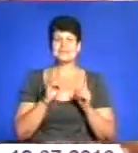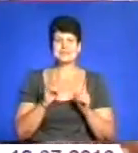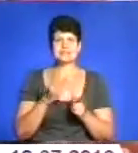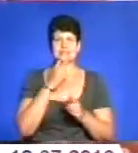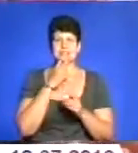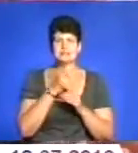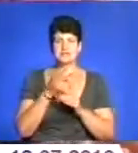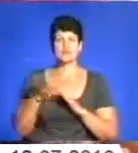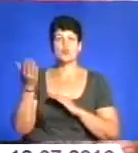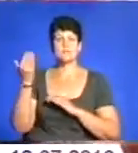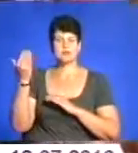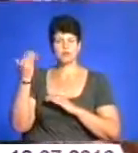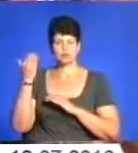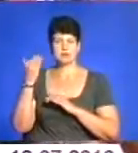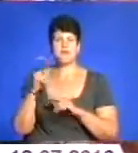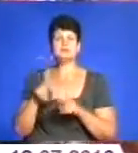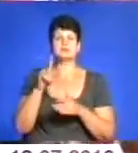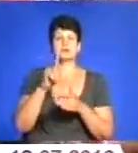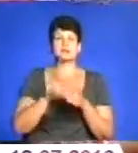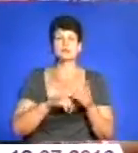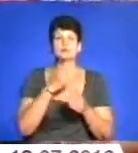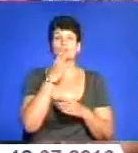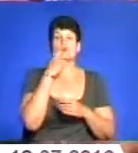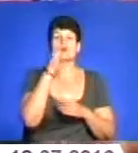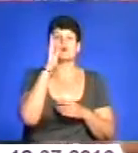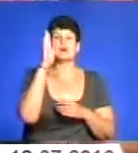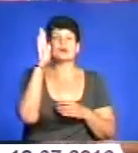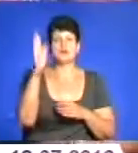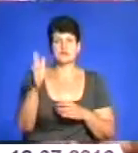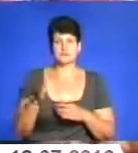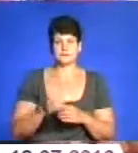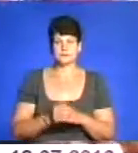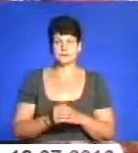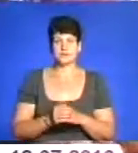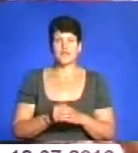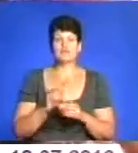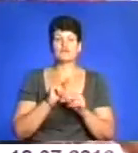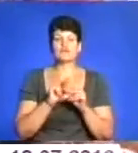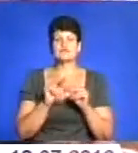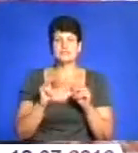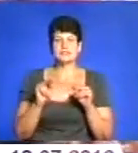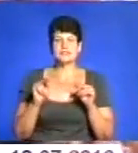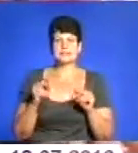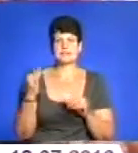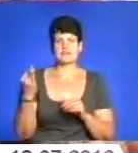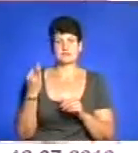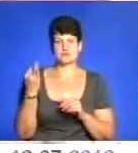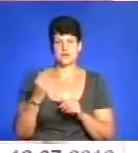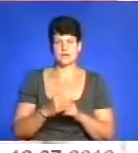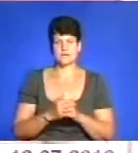у минуме, а з надією споглядати у майбутнє і вчитися з історії.